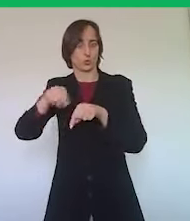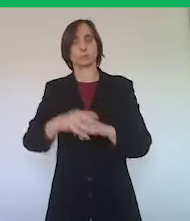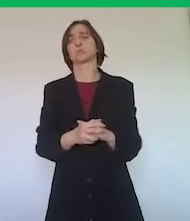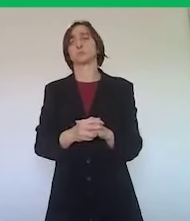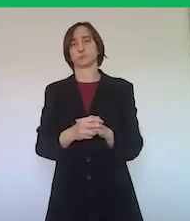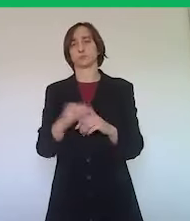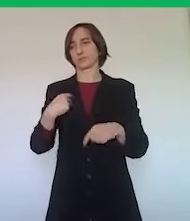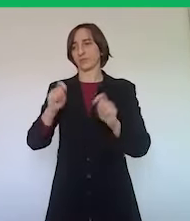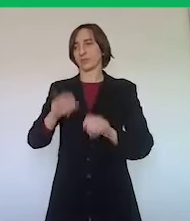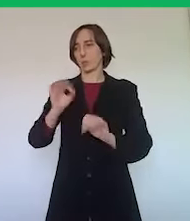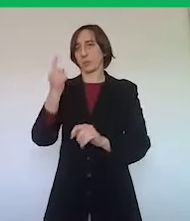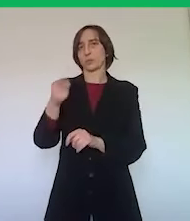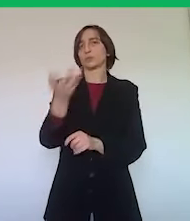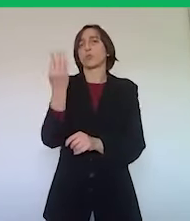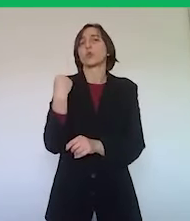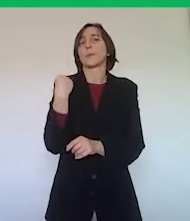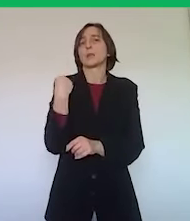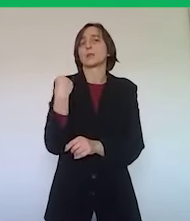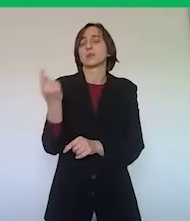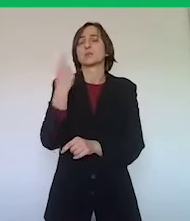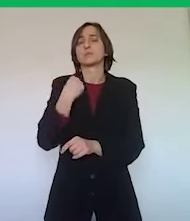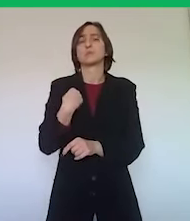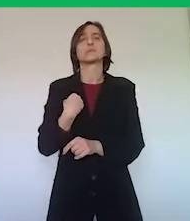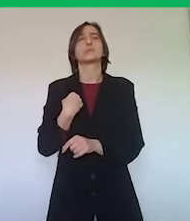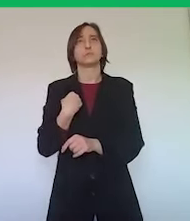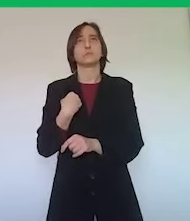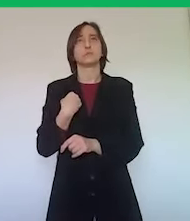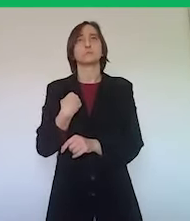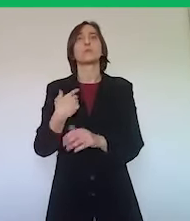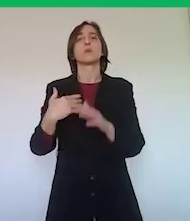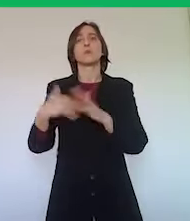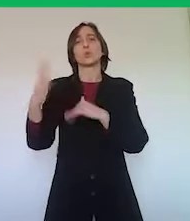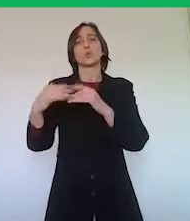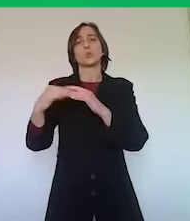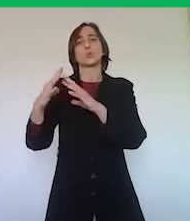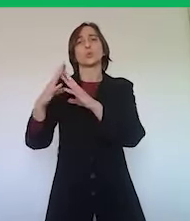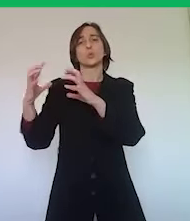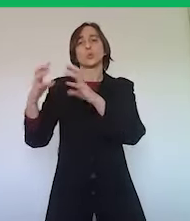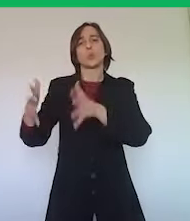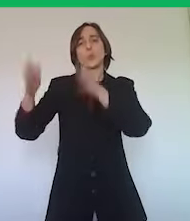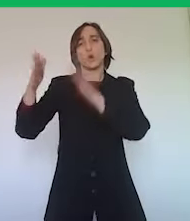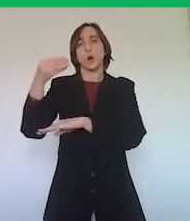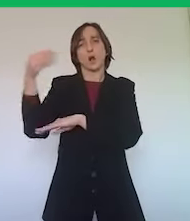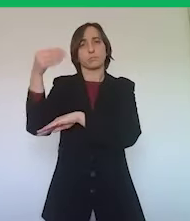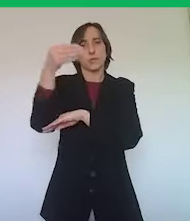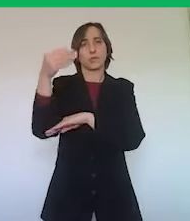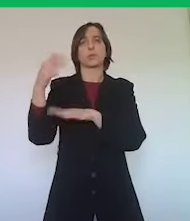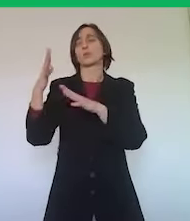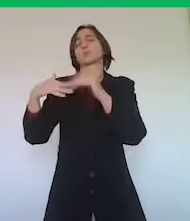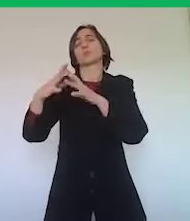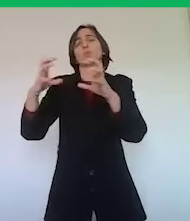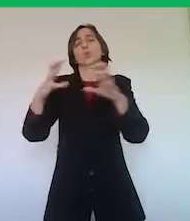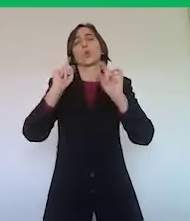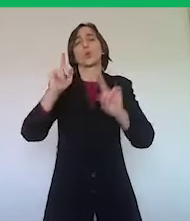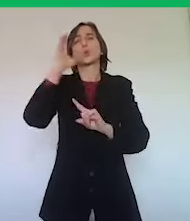delle domande che mi sono state poste, ad esempio quella sulla sanificazione delle strutture alberghiere,